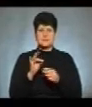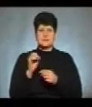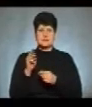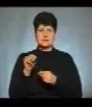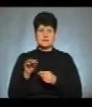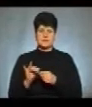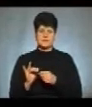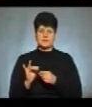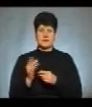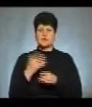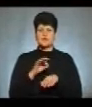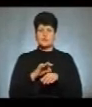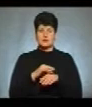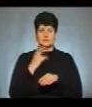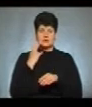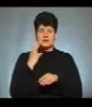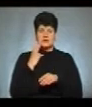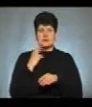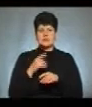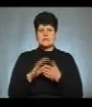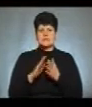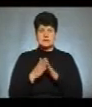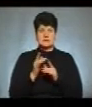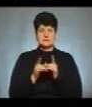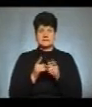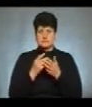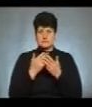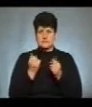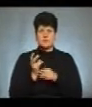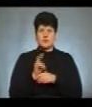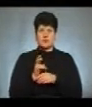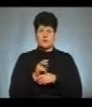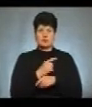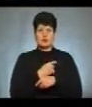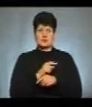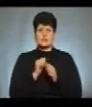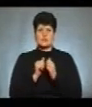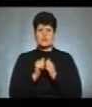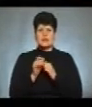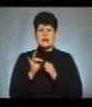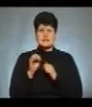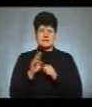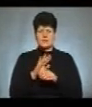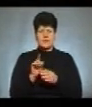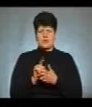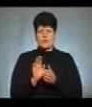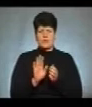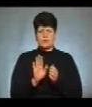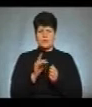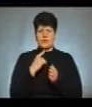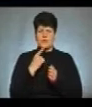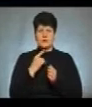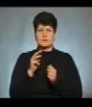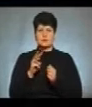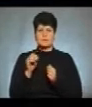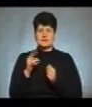Якщо захворювання хронічне і стан пацієнта не зміниться, приходити до поліклініки за кожним рецептом не обов'язково, каже Микола Медвідь.